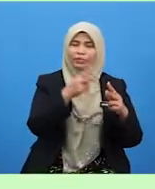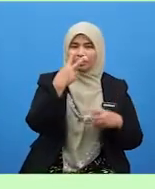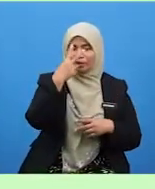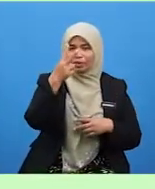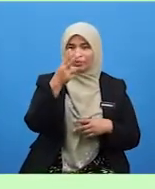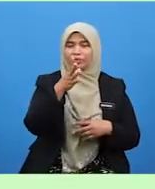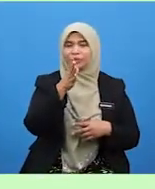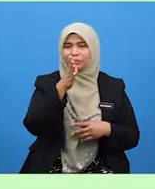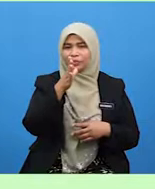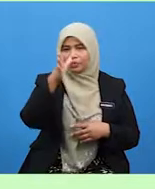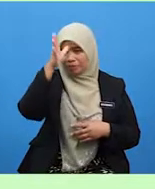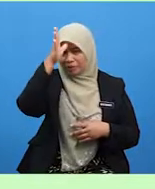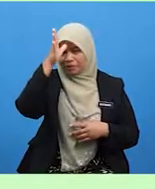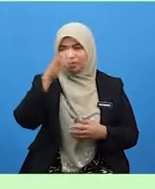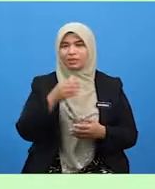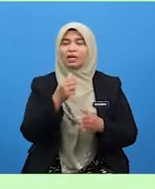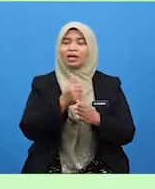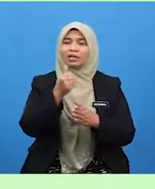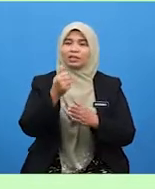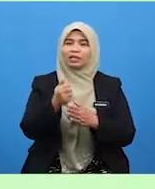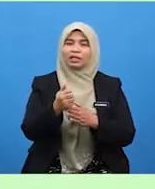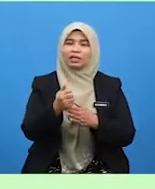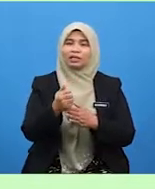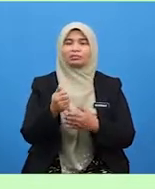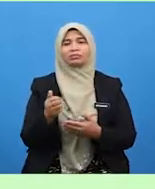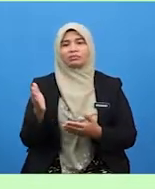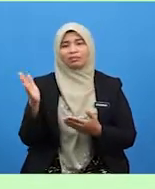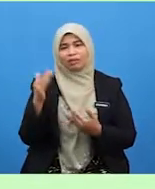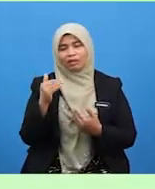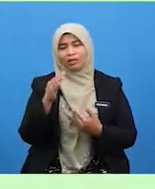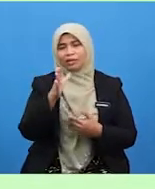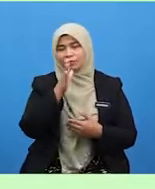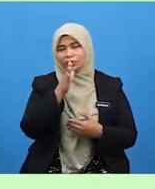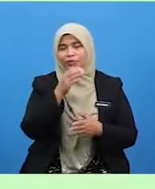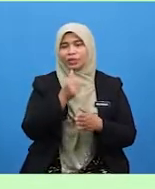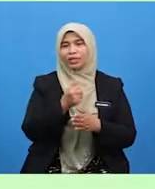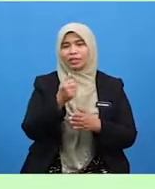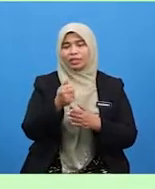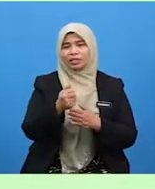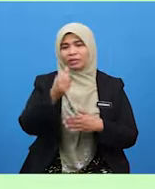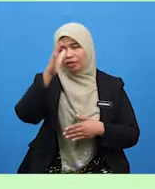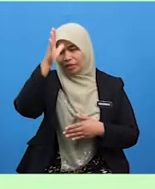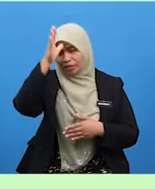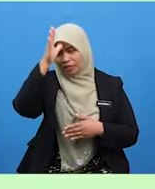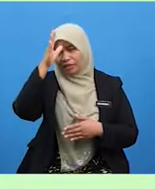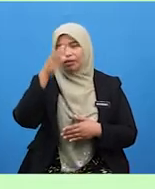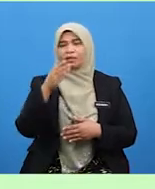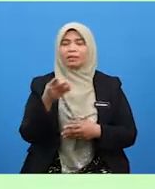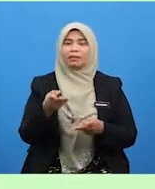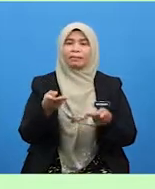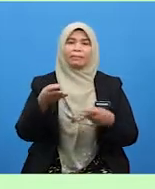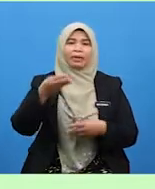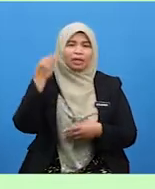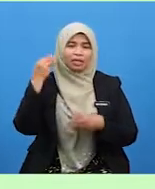ibu bapa. Atau ajaklah ibu dan ayah pulang ke